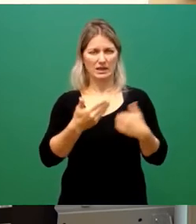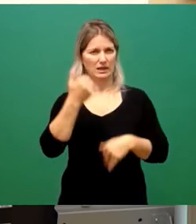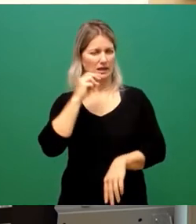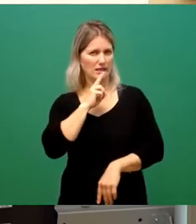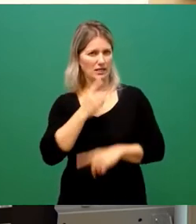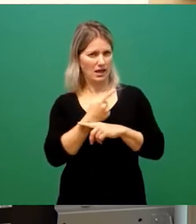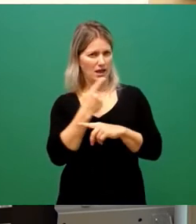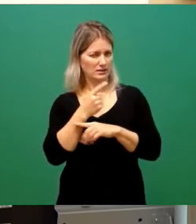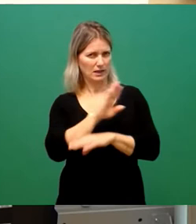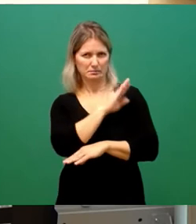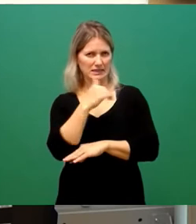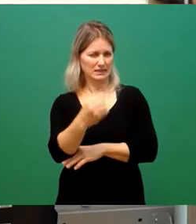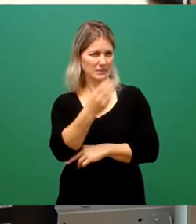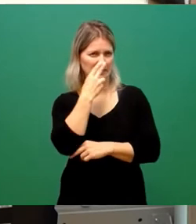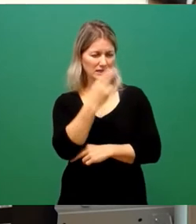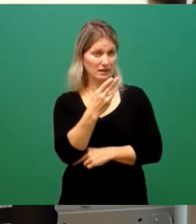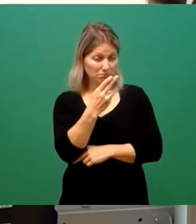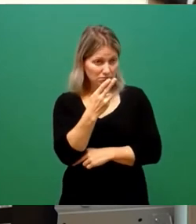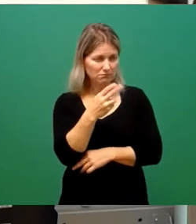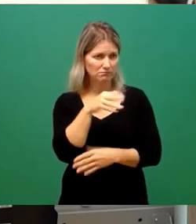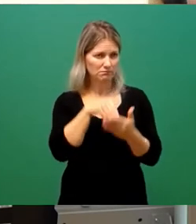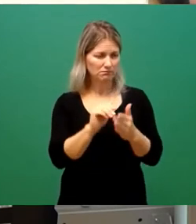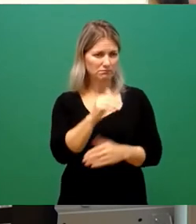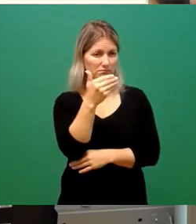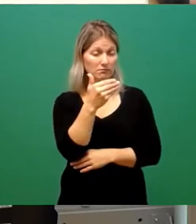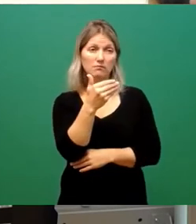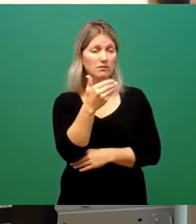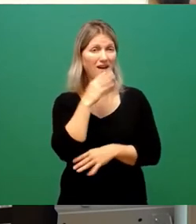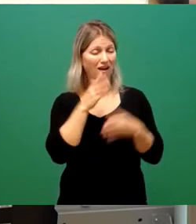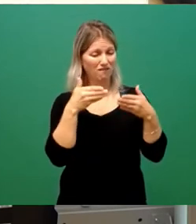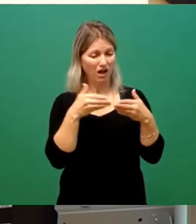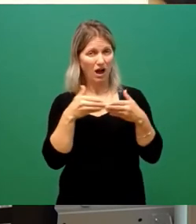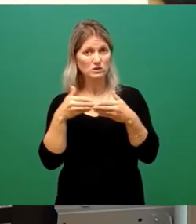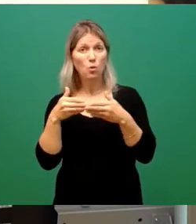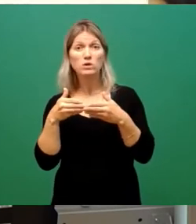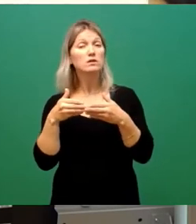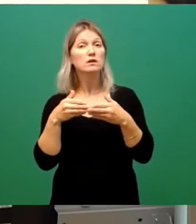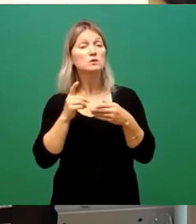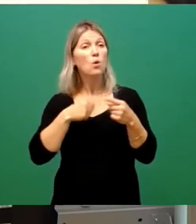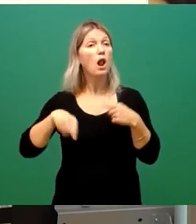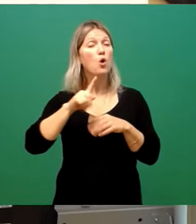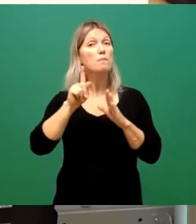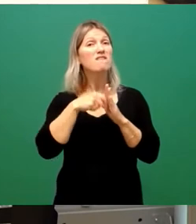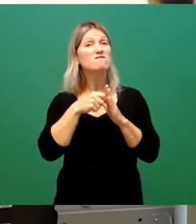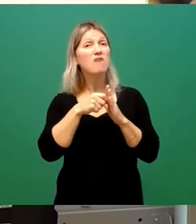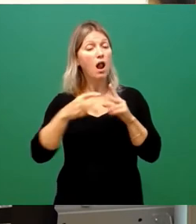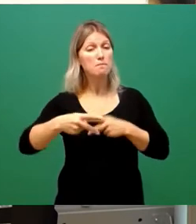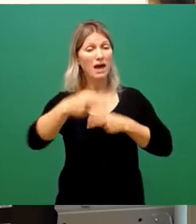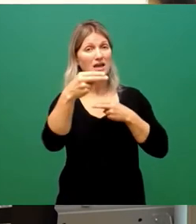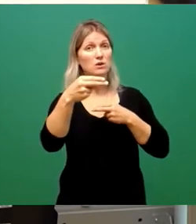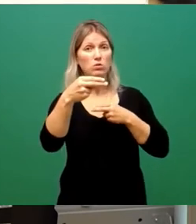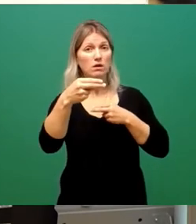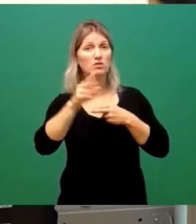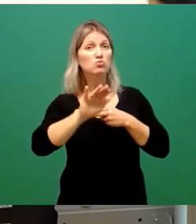habe, der die Fraktionen über die Wahlperiode hinaus festlegen sollte, ein absoluter Schlag gegen die Demokratie in dieser Stadt.